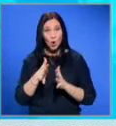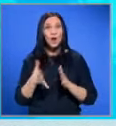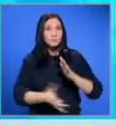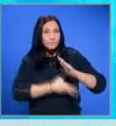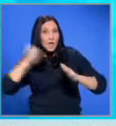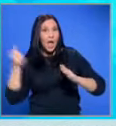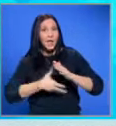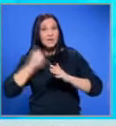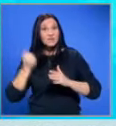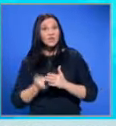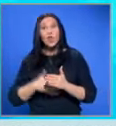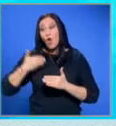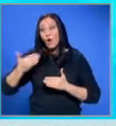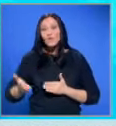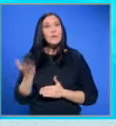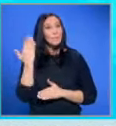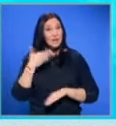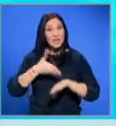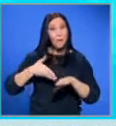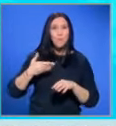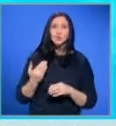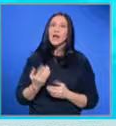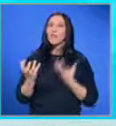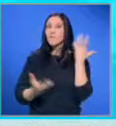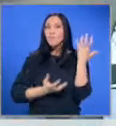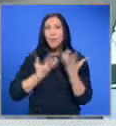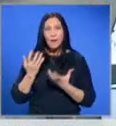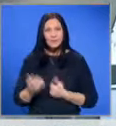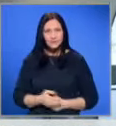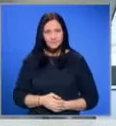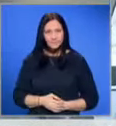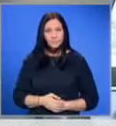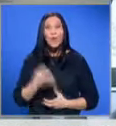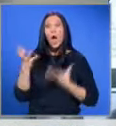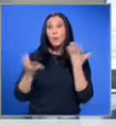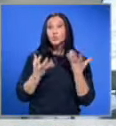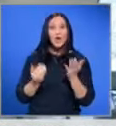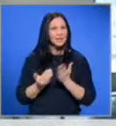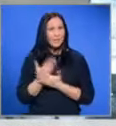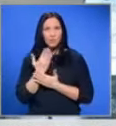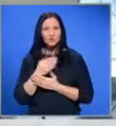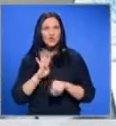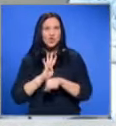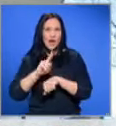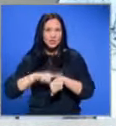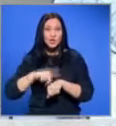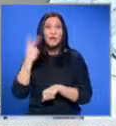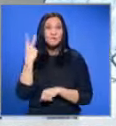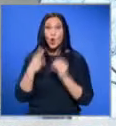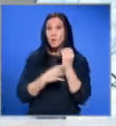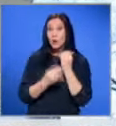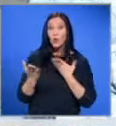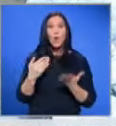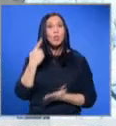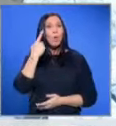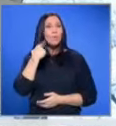и ги изкарват навън преди да пострадат в пламъците. Пожарът избухва около 14 часа на 2 марта,